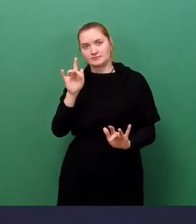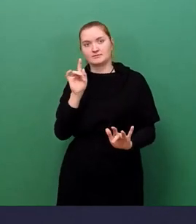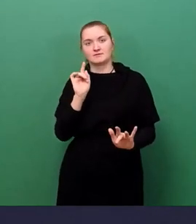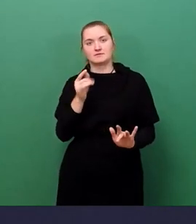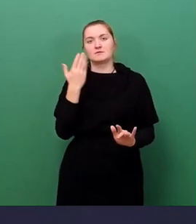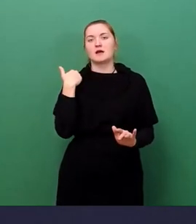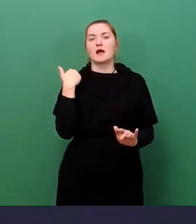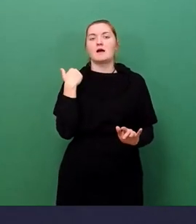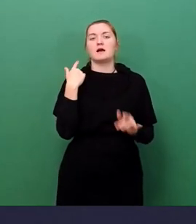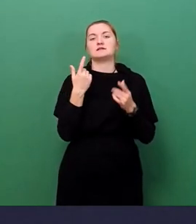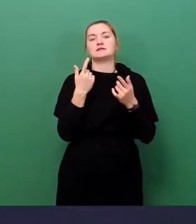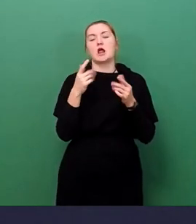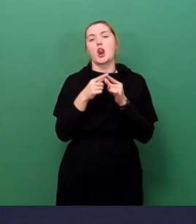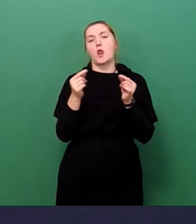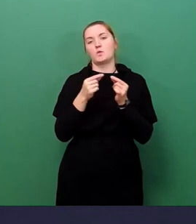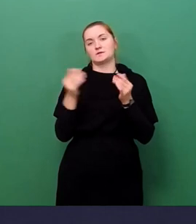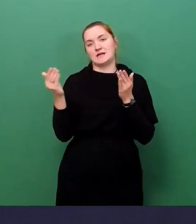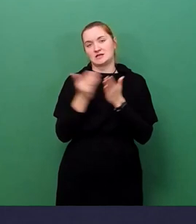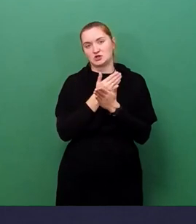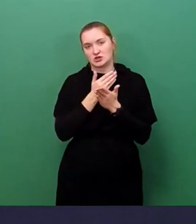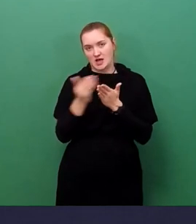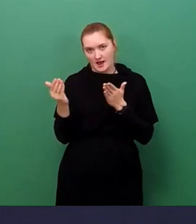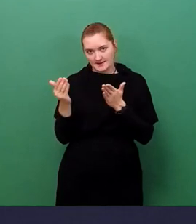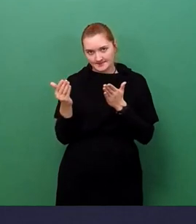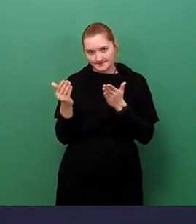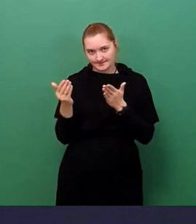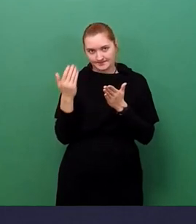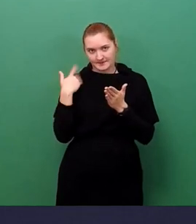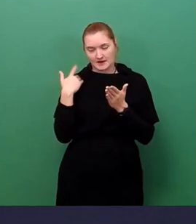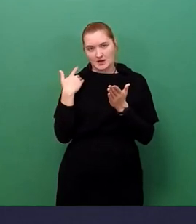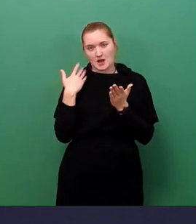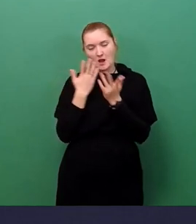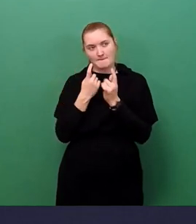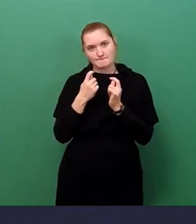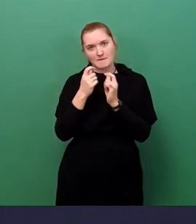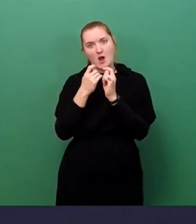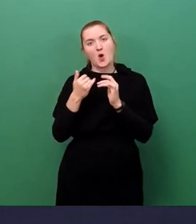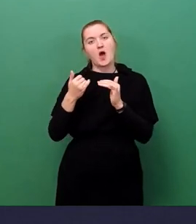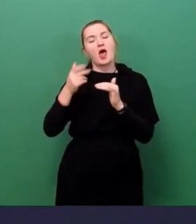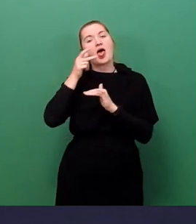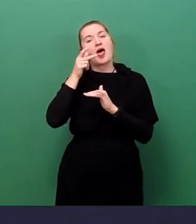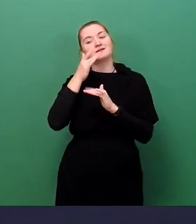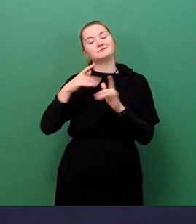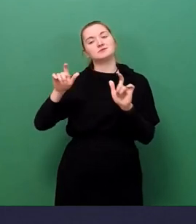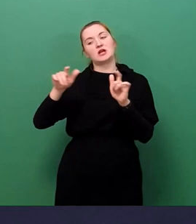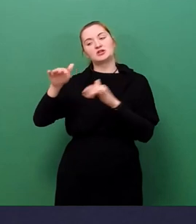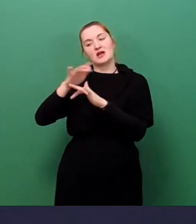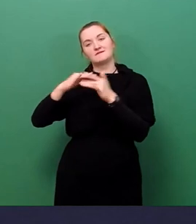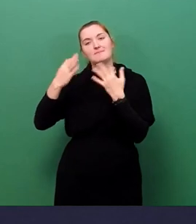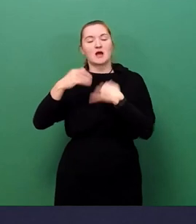nahm die Konstituierung der Bauherrngemeinschaft in der gewünschten Gesellschaftsform einen längeren Zeitraum in Anspruch,